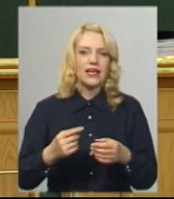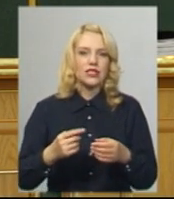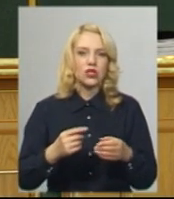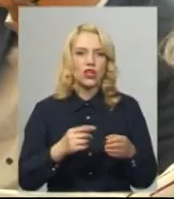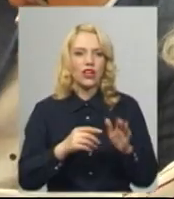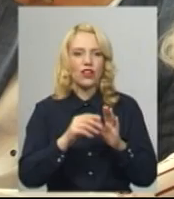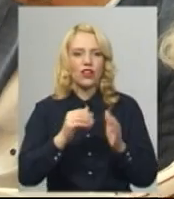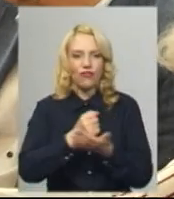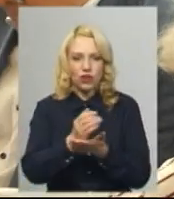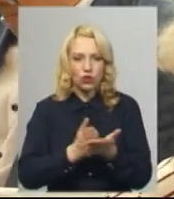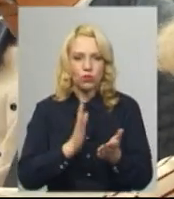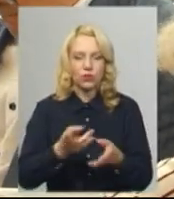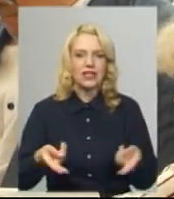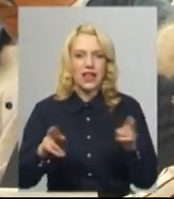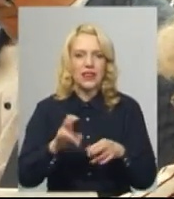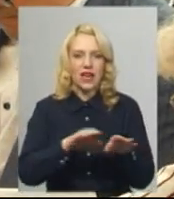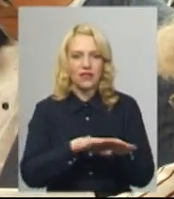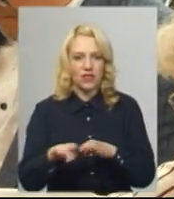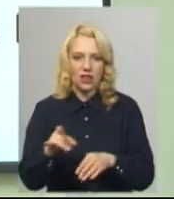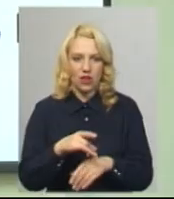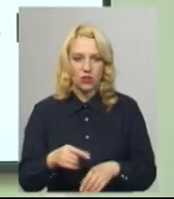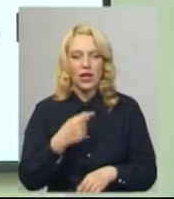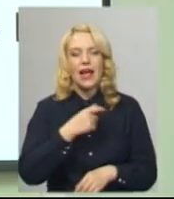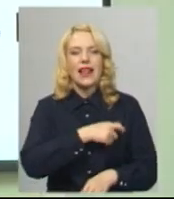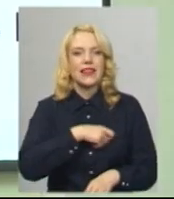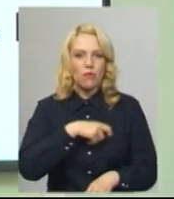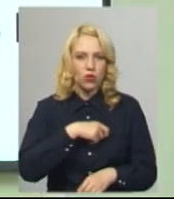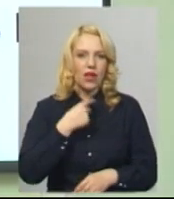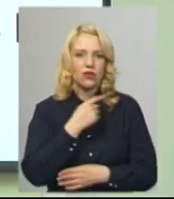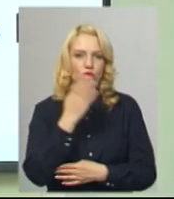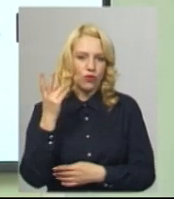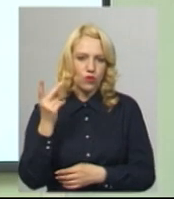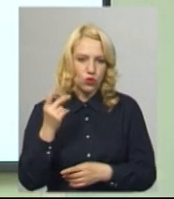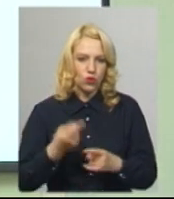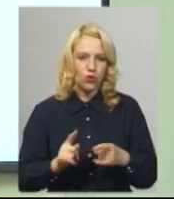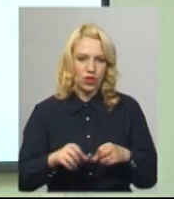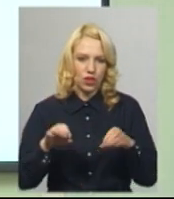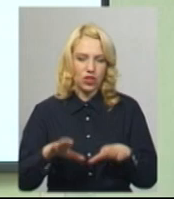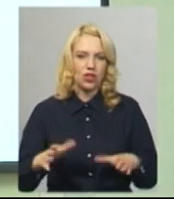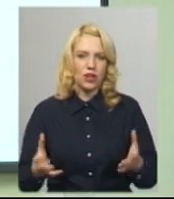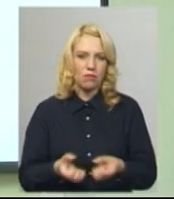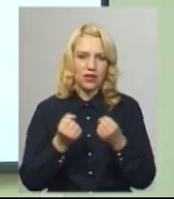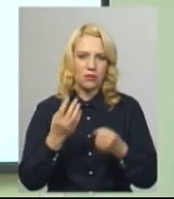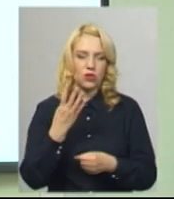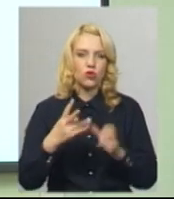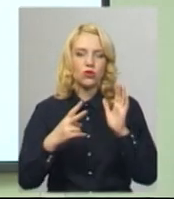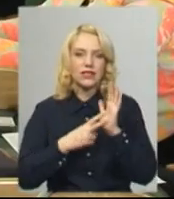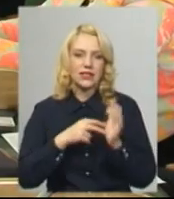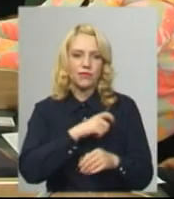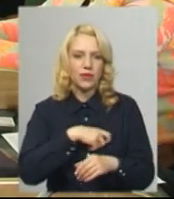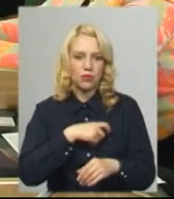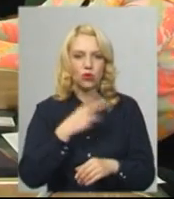рівні району. Депутати голосують вдруге. Рішення про звернення до центральної влади підтримали 47 депутатів, троє утримались.